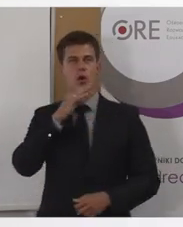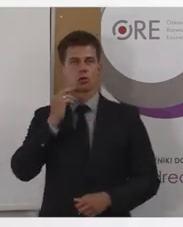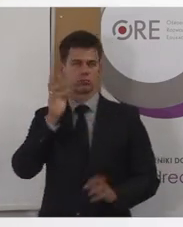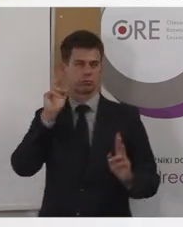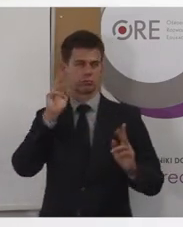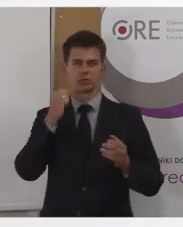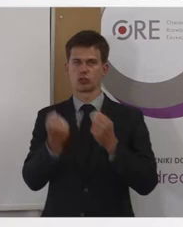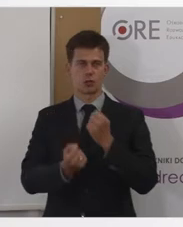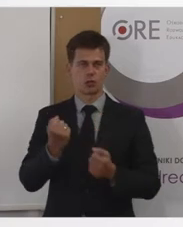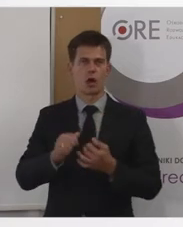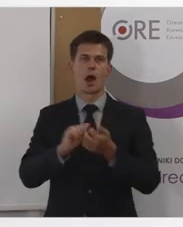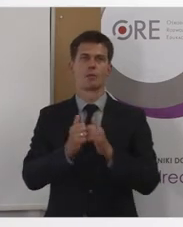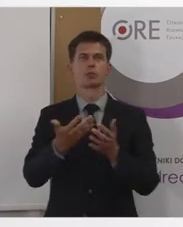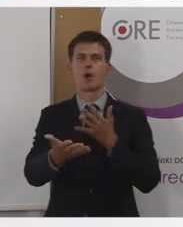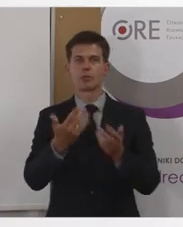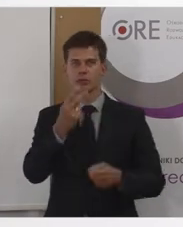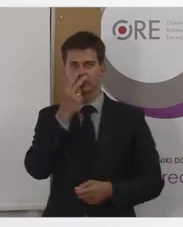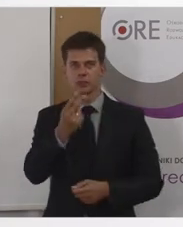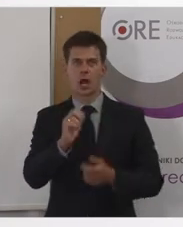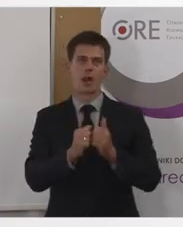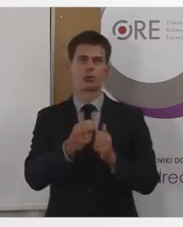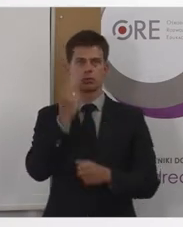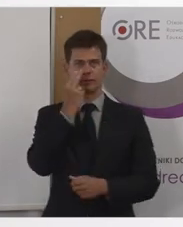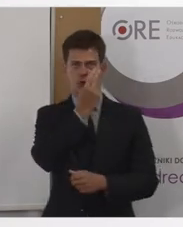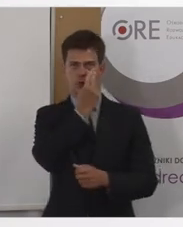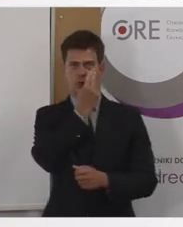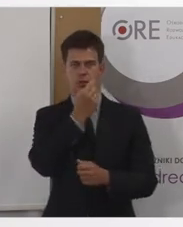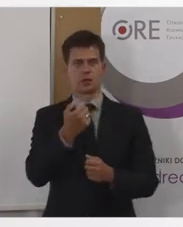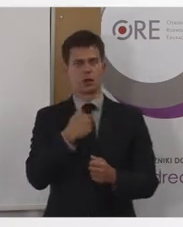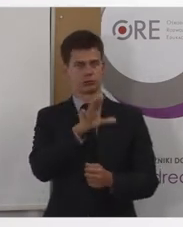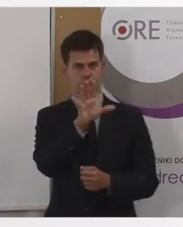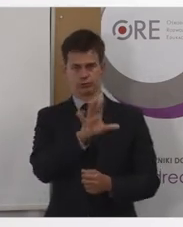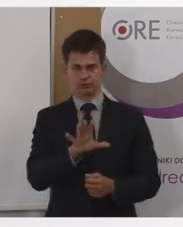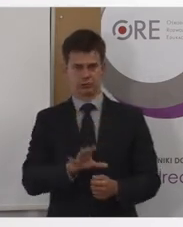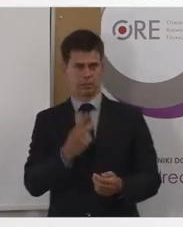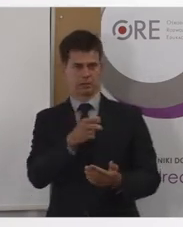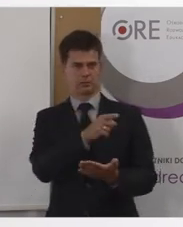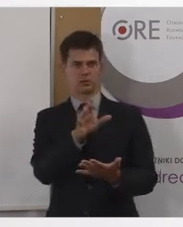osoby niewidome, dla których ułożenie pewnych treści też nie jest